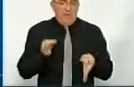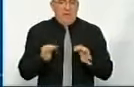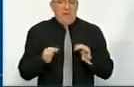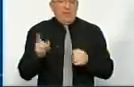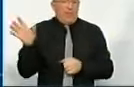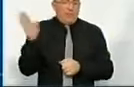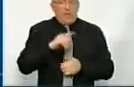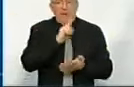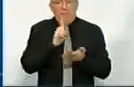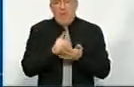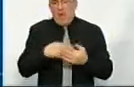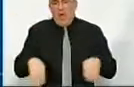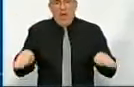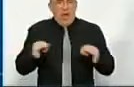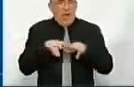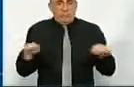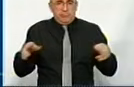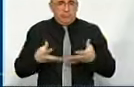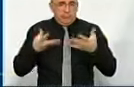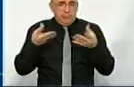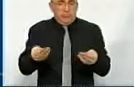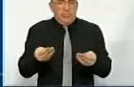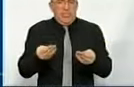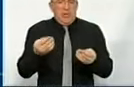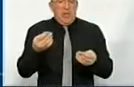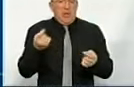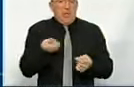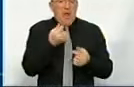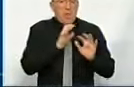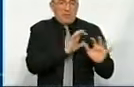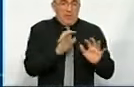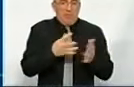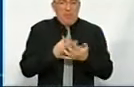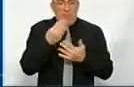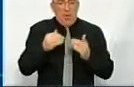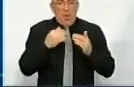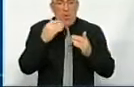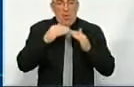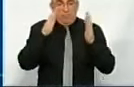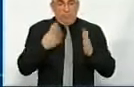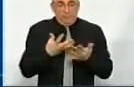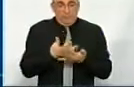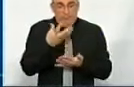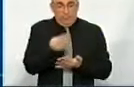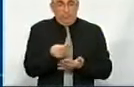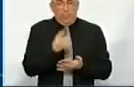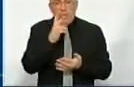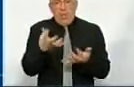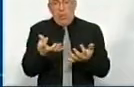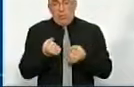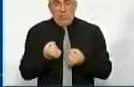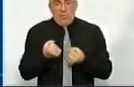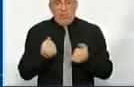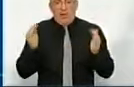що всі мають однаково сплачувати. Нас виходить таким чином, що малозабезпечені і платять за комунальні послуги, і хто отримує